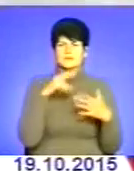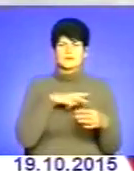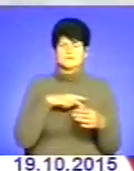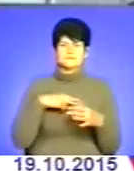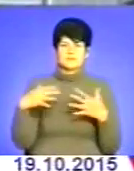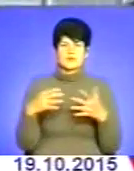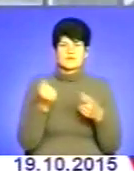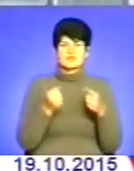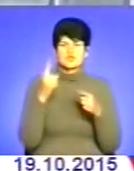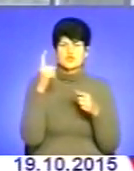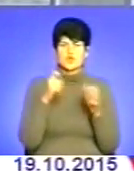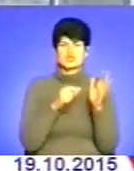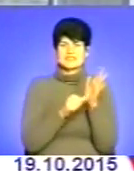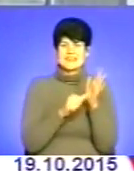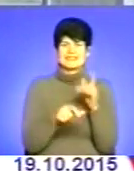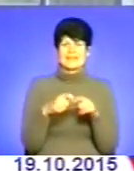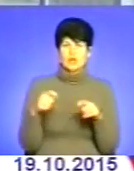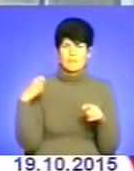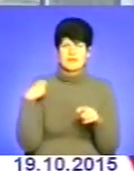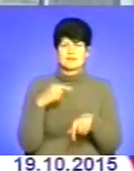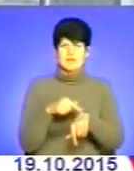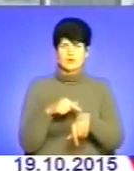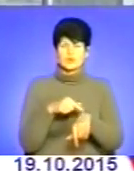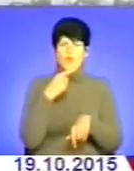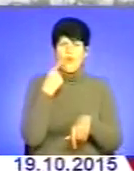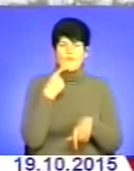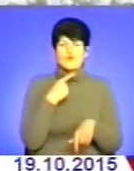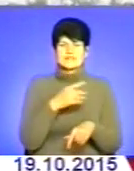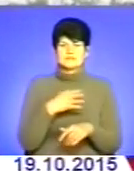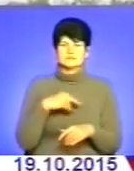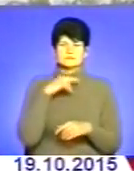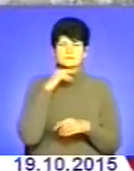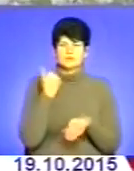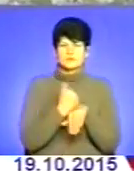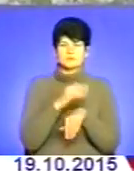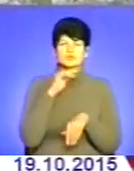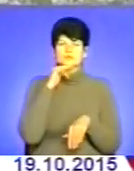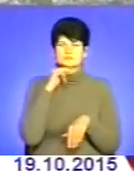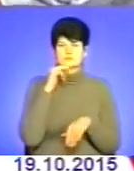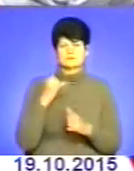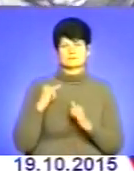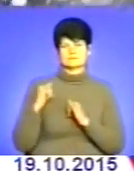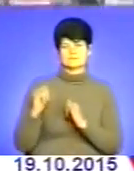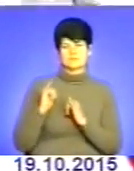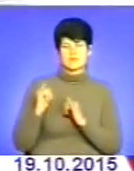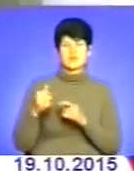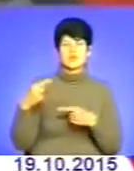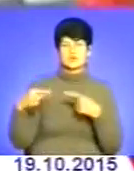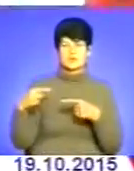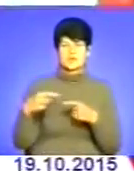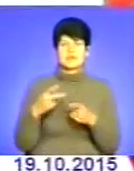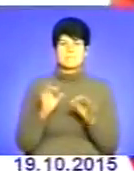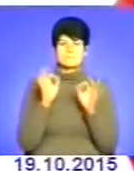швидкість 160 км за годину, каже Найголовніше бути уважним, толерантним з суперниками А перед заїздом